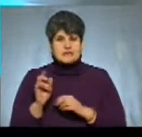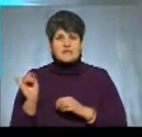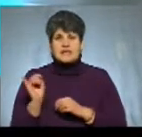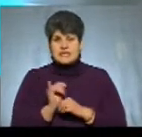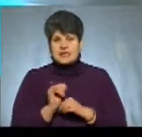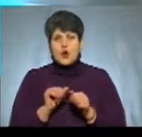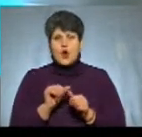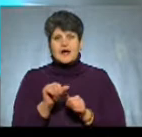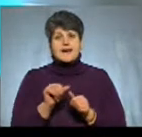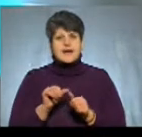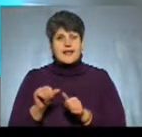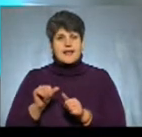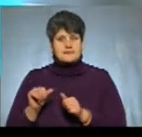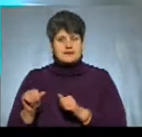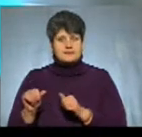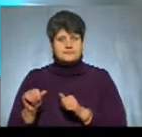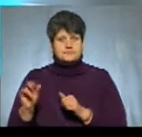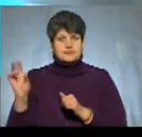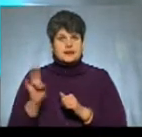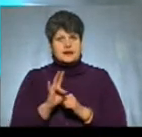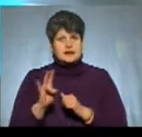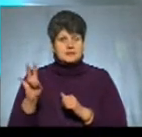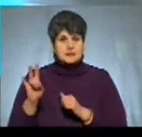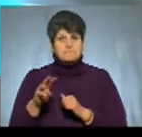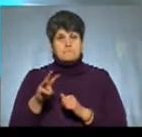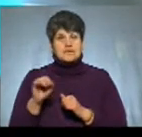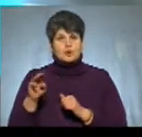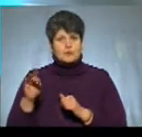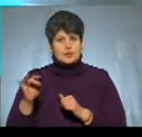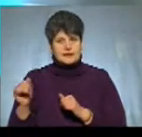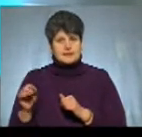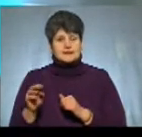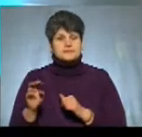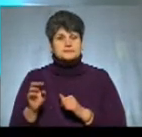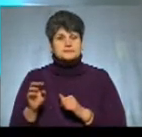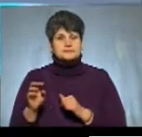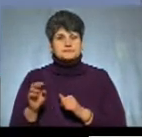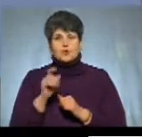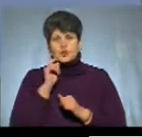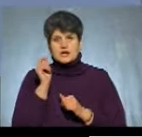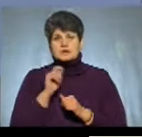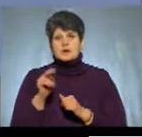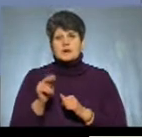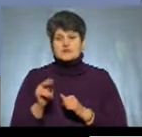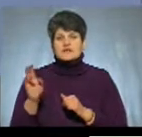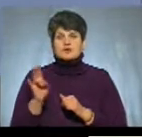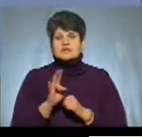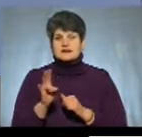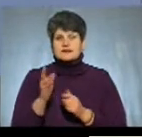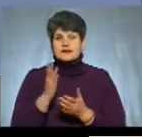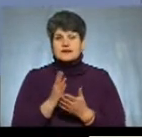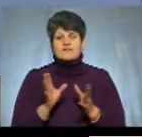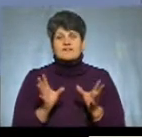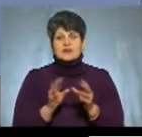єпископи і метрополити Української Православної церкви, яка перебуває в